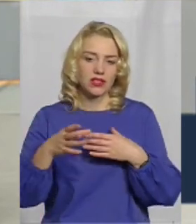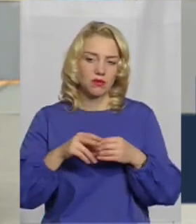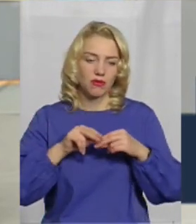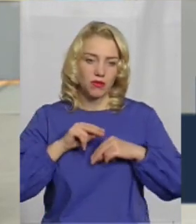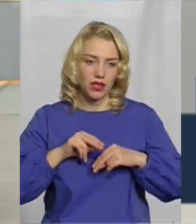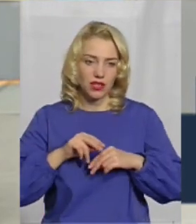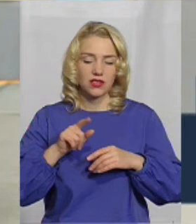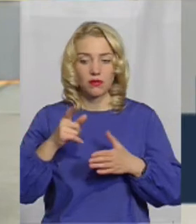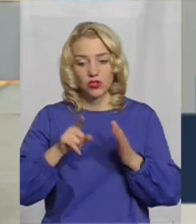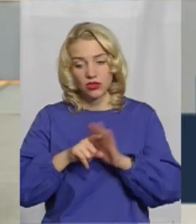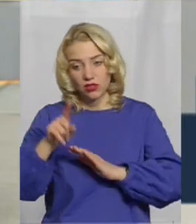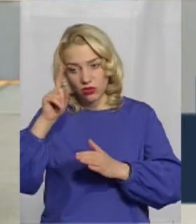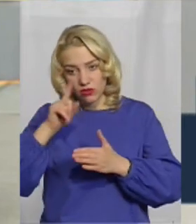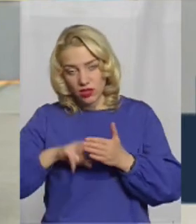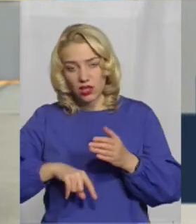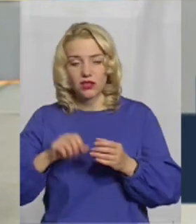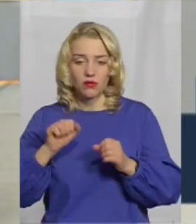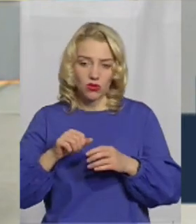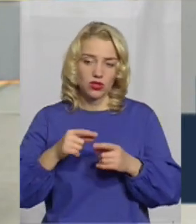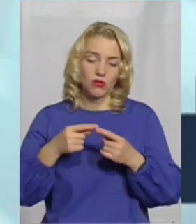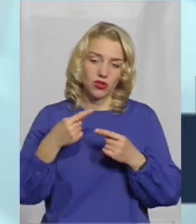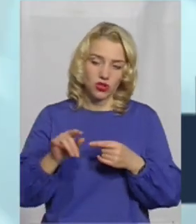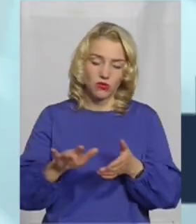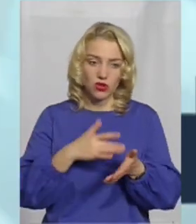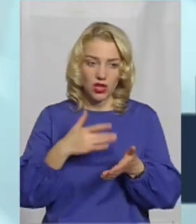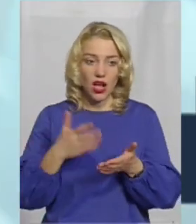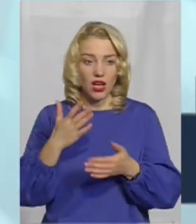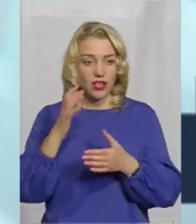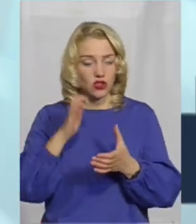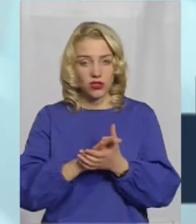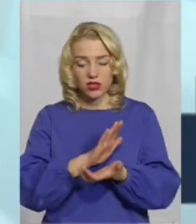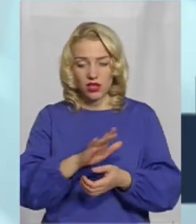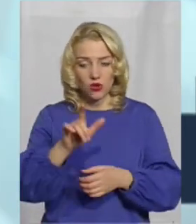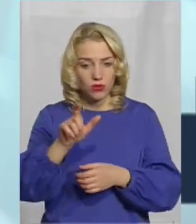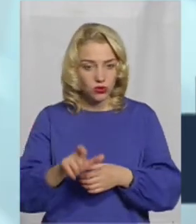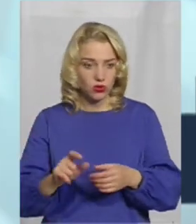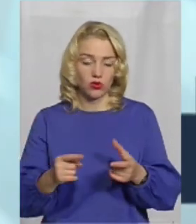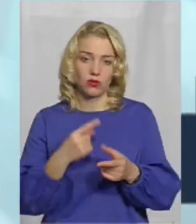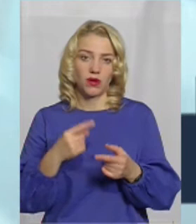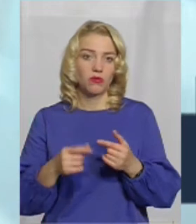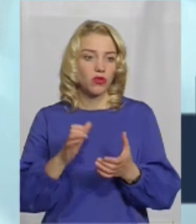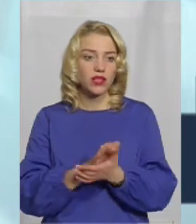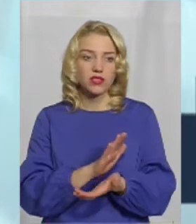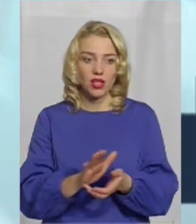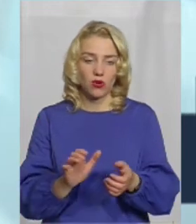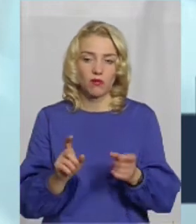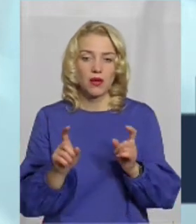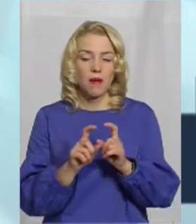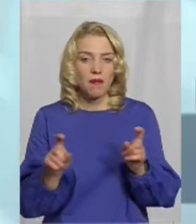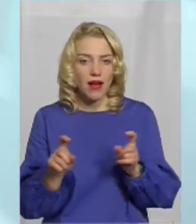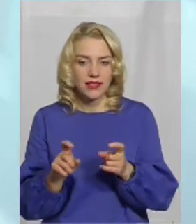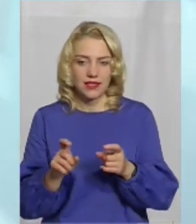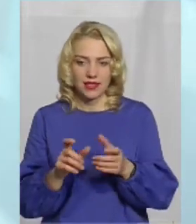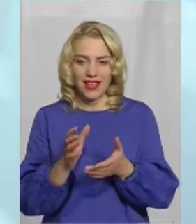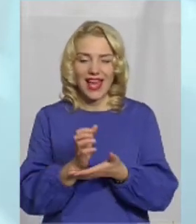магазином і починаєте йому довіряти, то можете розраховуватись по-іншому, але якщо це незнайома особа або незнайомий вам магазин, ресурс, тому що є